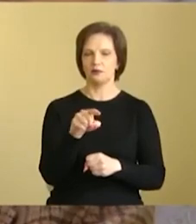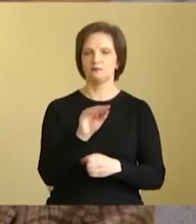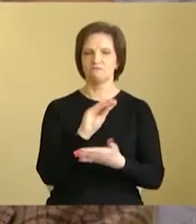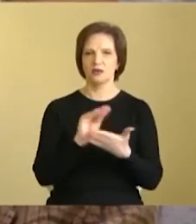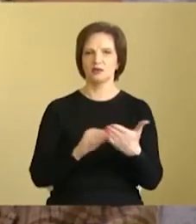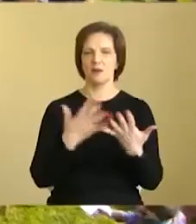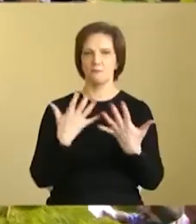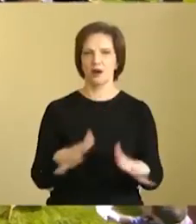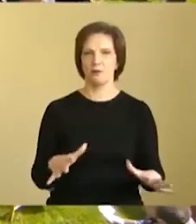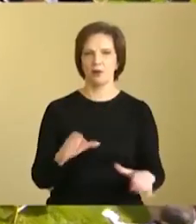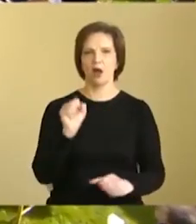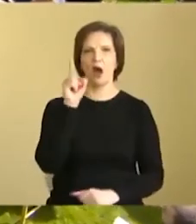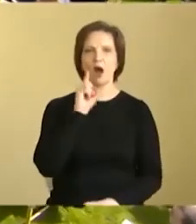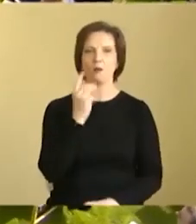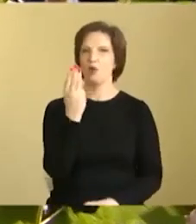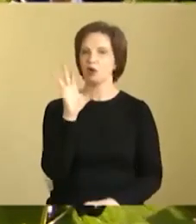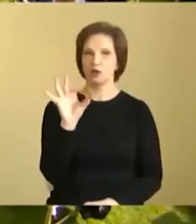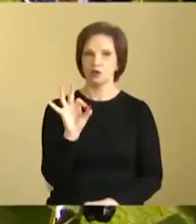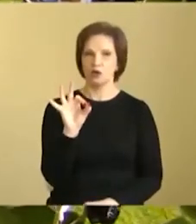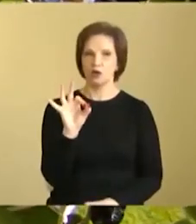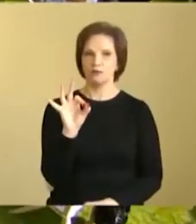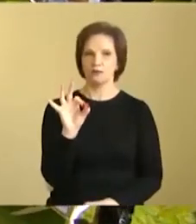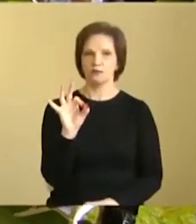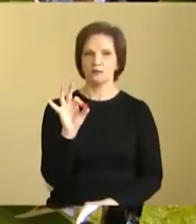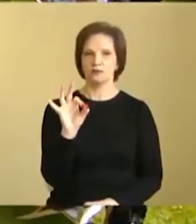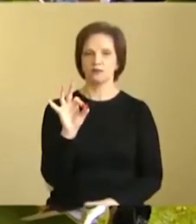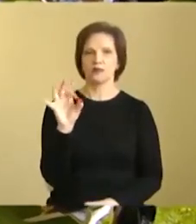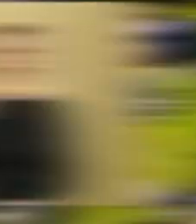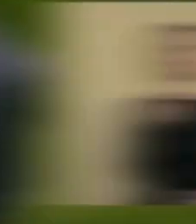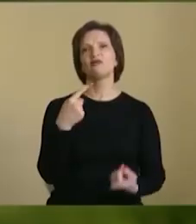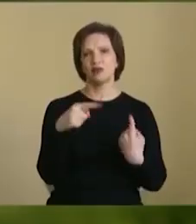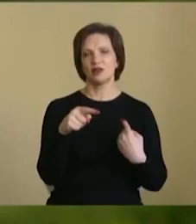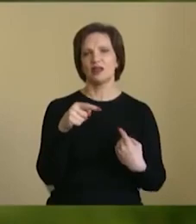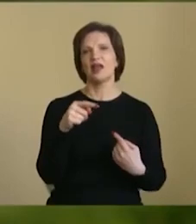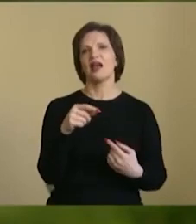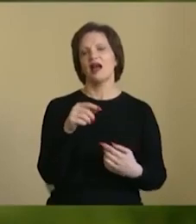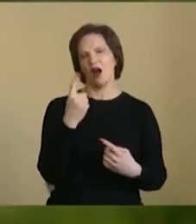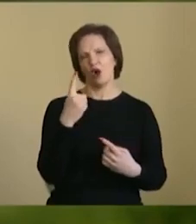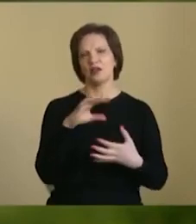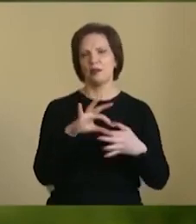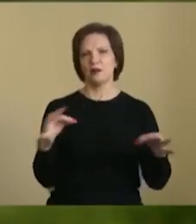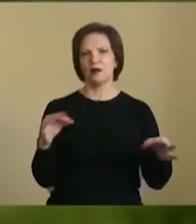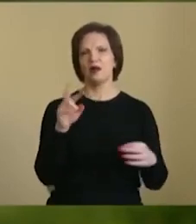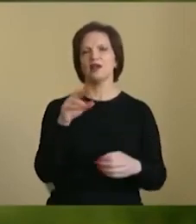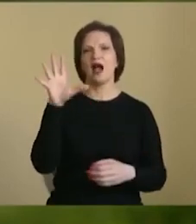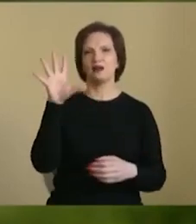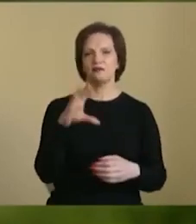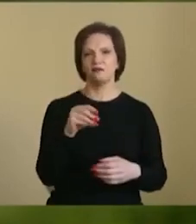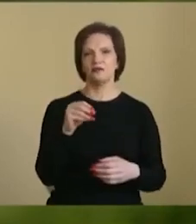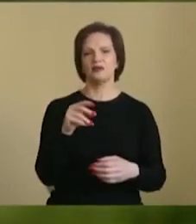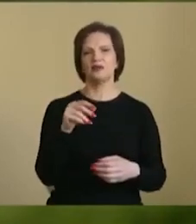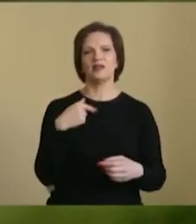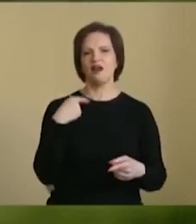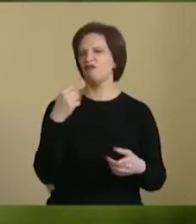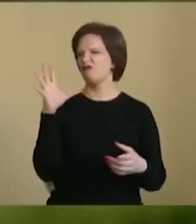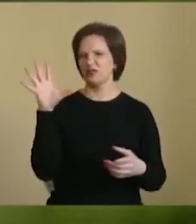А поки що всі проти нас. Я всі відрізняюсь від Порошенка.